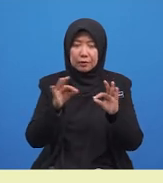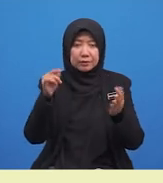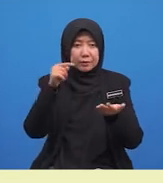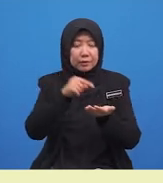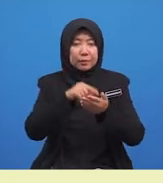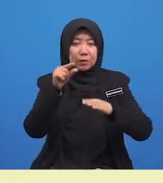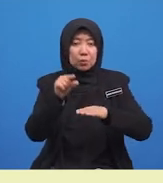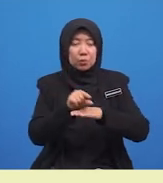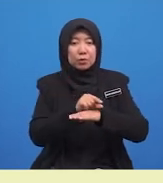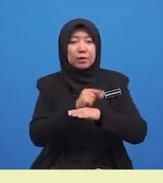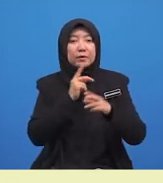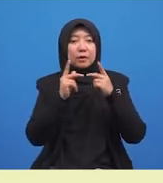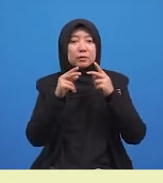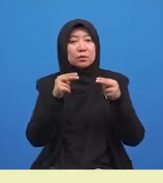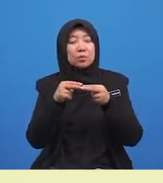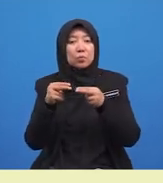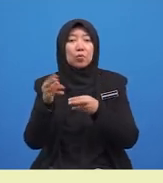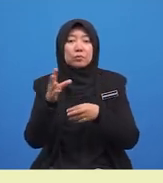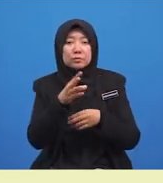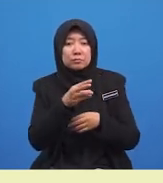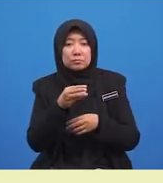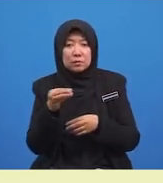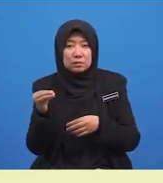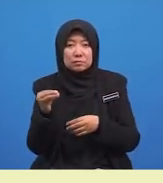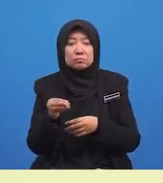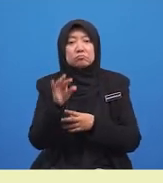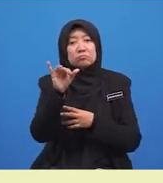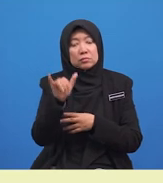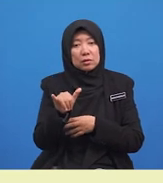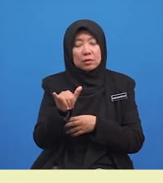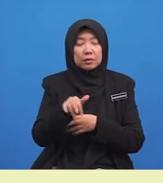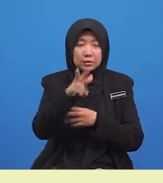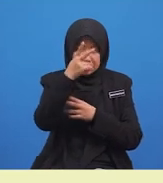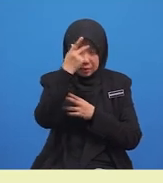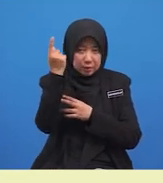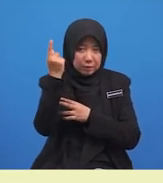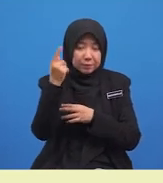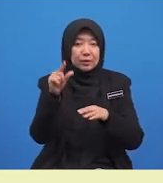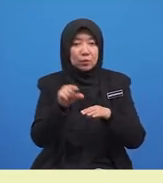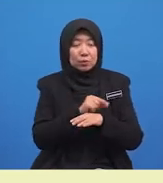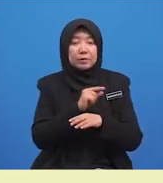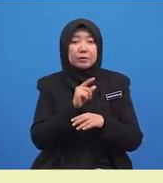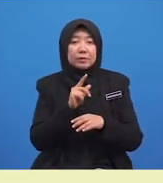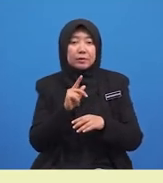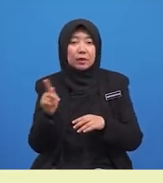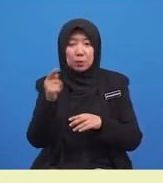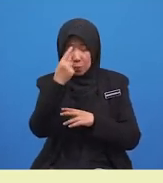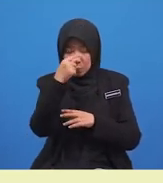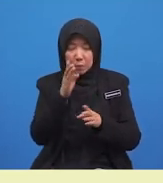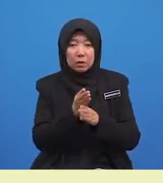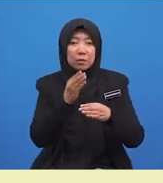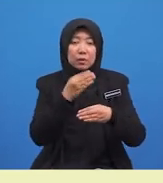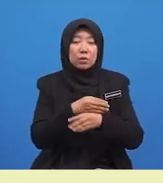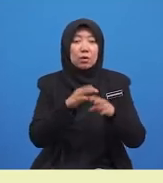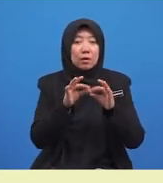penggunaan kata hubung dan yang kerana digunakan untuk membentuk